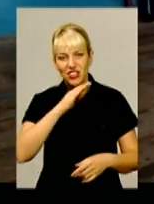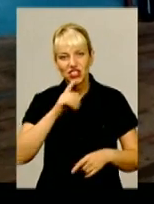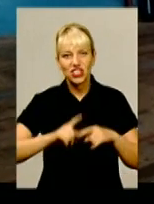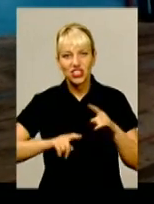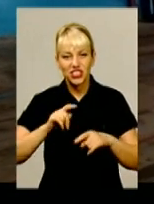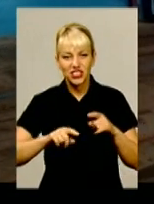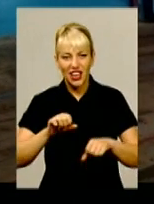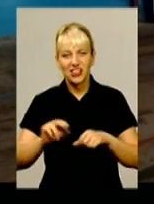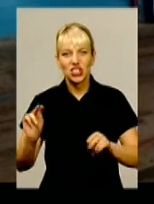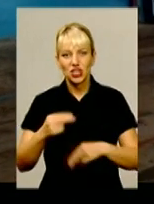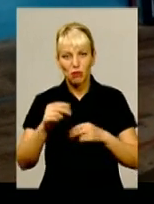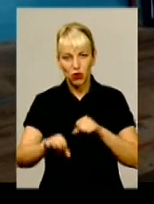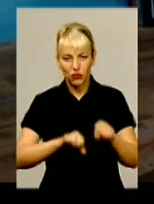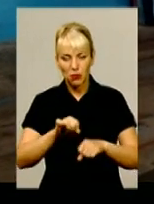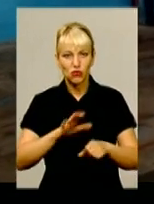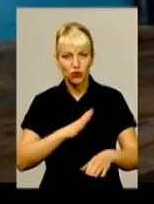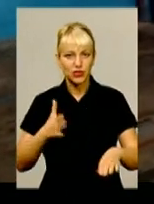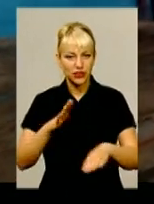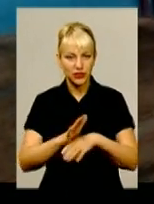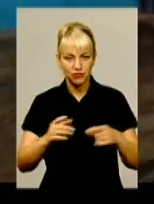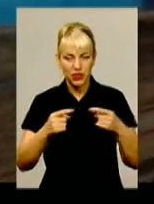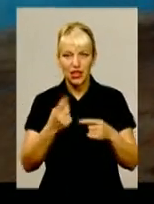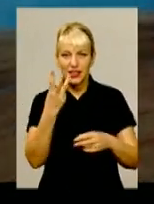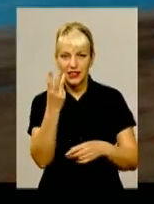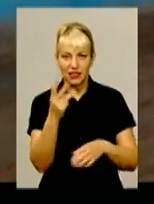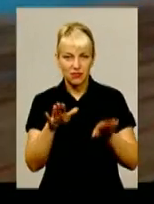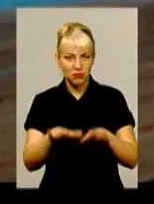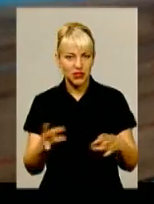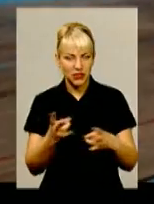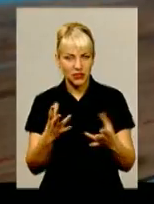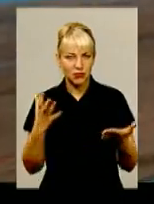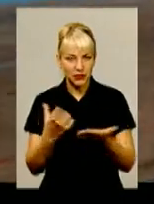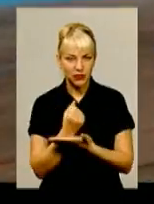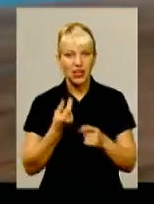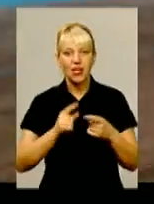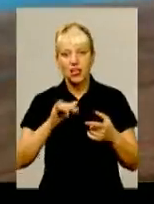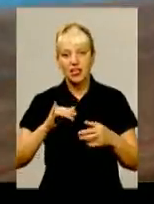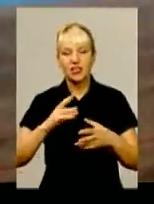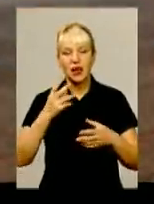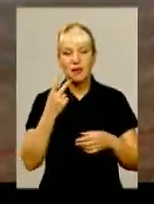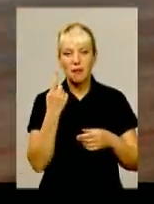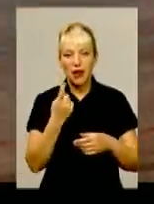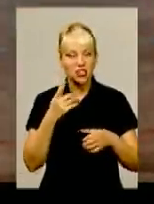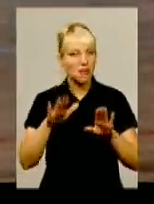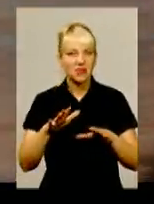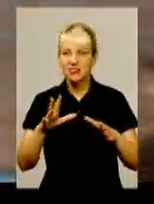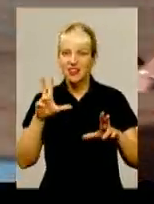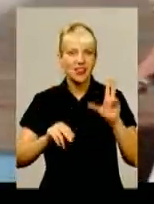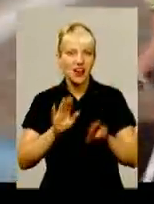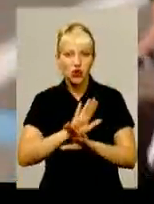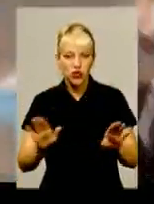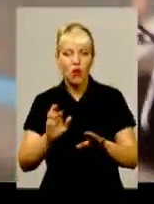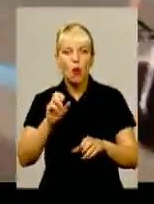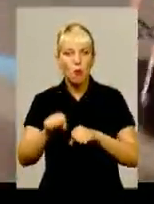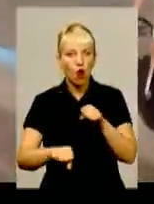велотреку команда їхала з чіткою настоновою – посісти третє місце. На перші дві позиції в підсумковій таблиці дівчата не розраховували, бо в